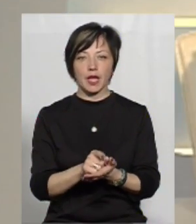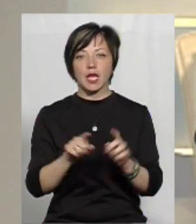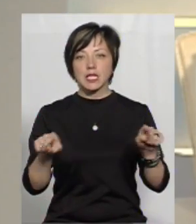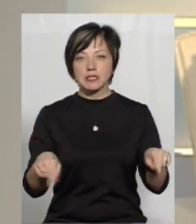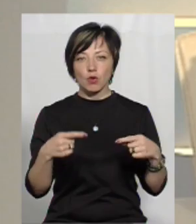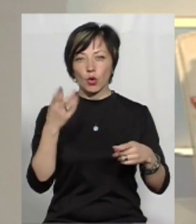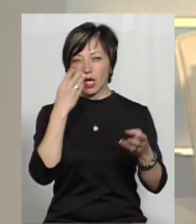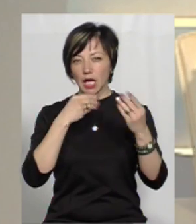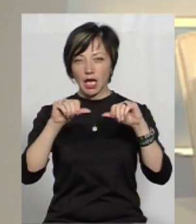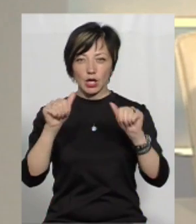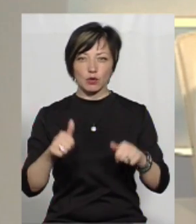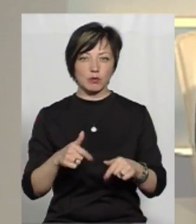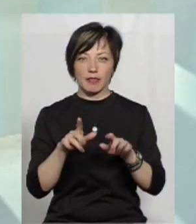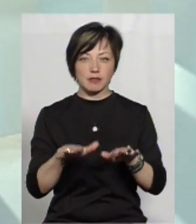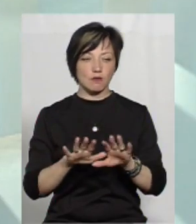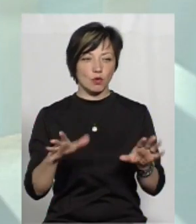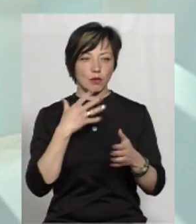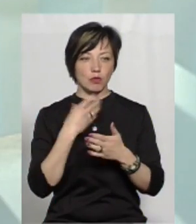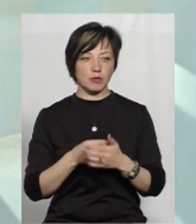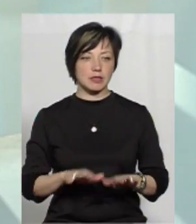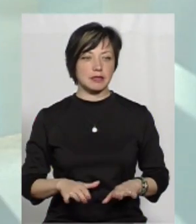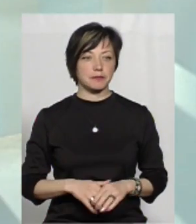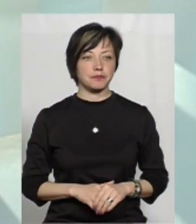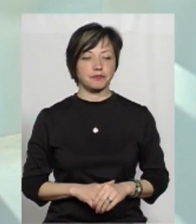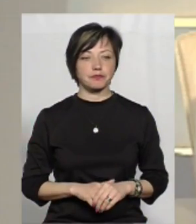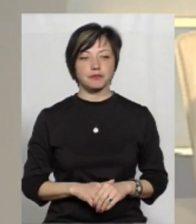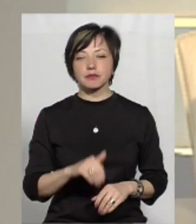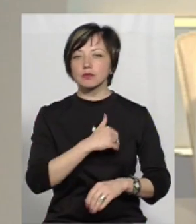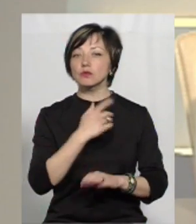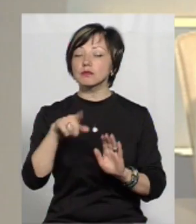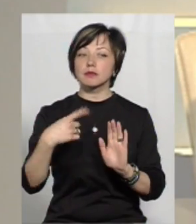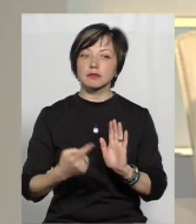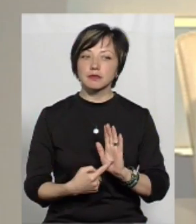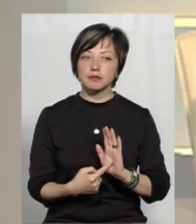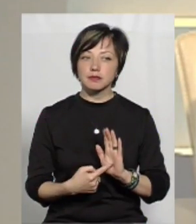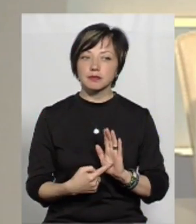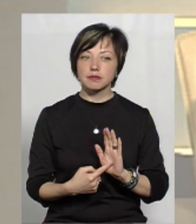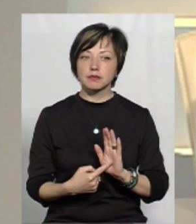ілюзію, що вона не на своєму місці. Створюють, що вона не на своєму місці. Хочу вас запитати. От,